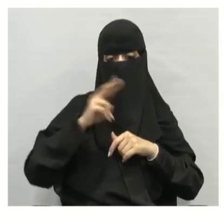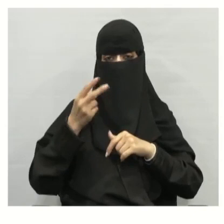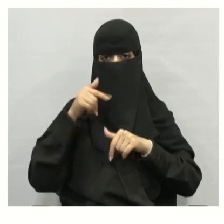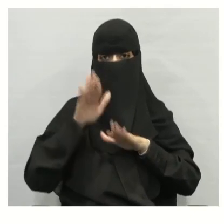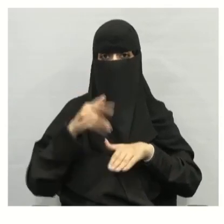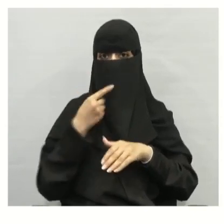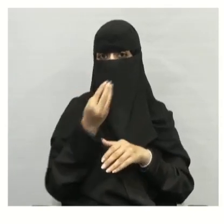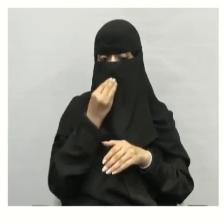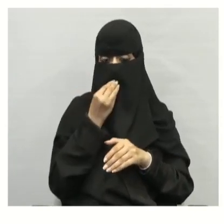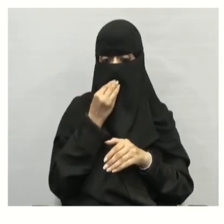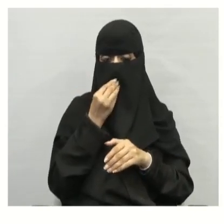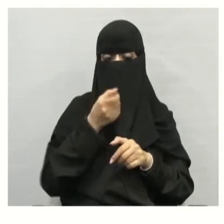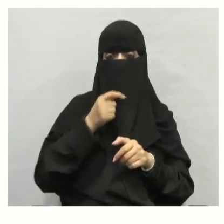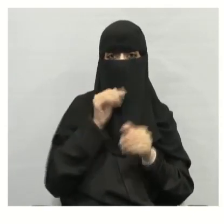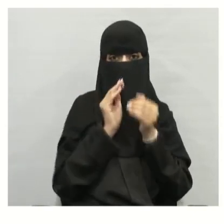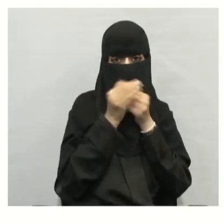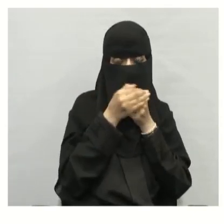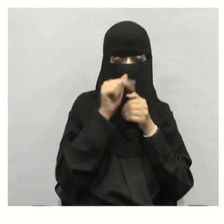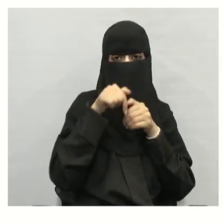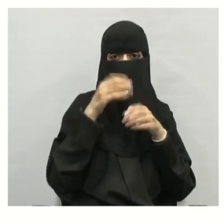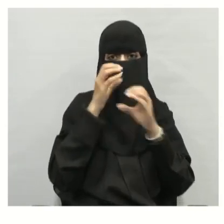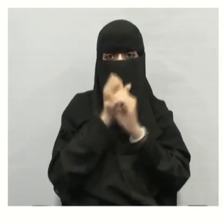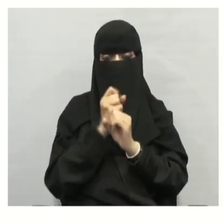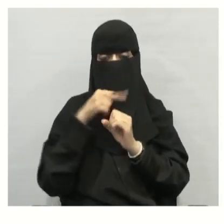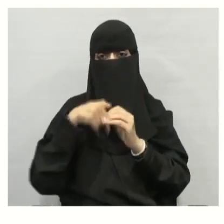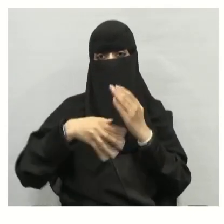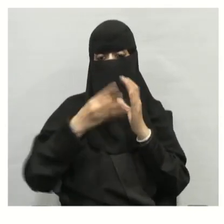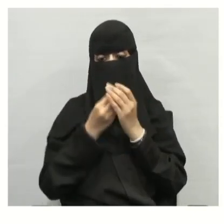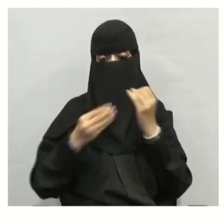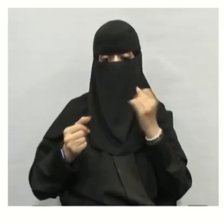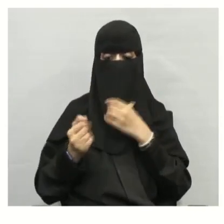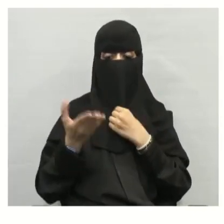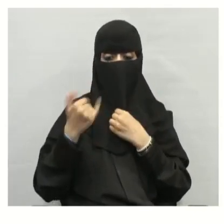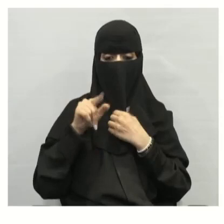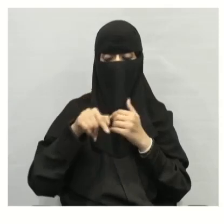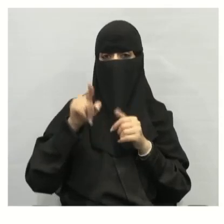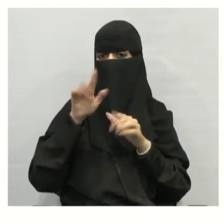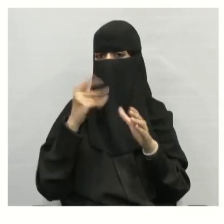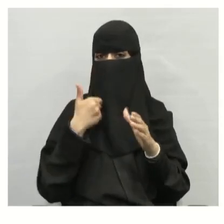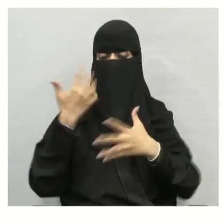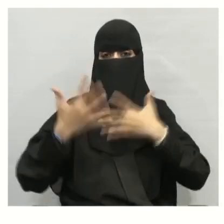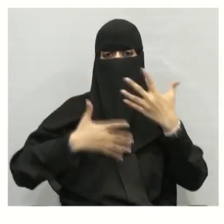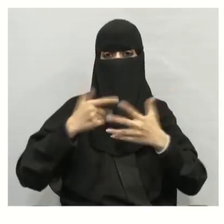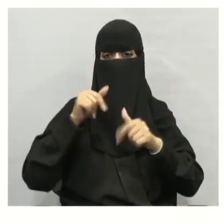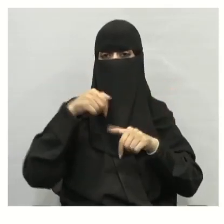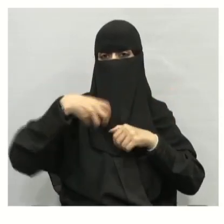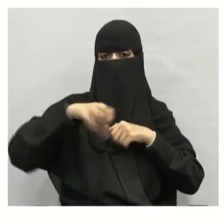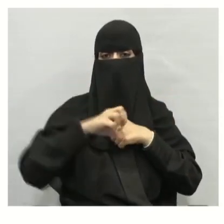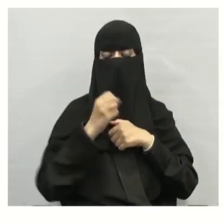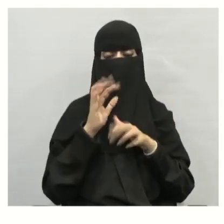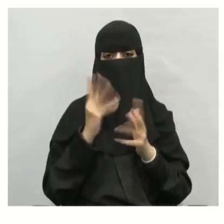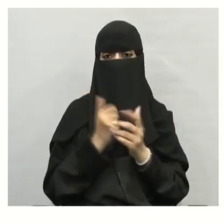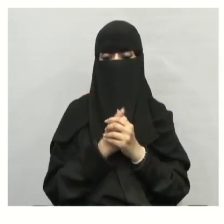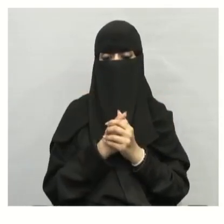ليوفر الغذاء والمأوى والحماية والتكاثر ما هي العوامل الحيوية وكم قسامها